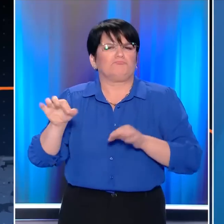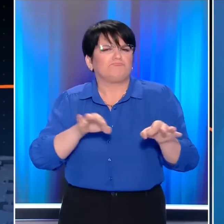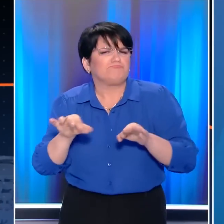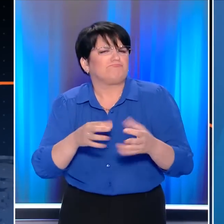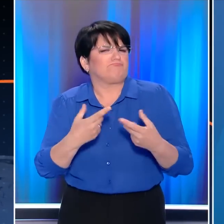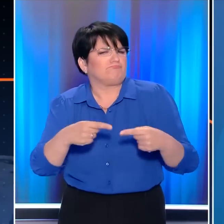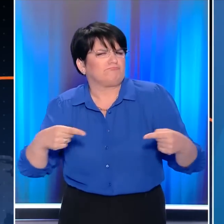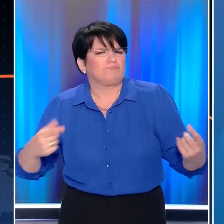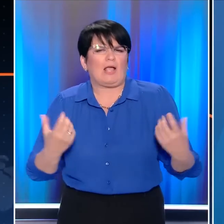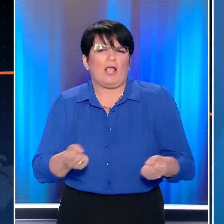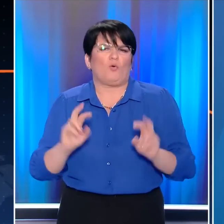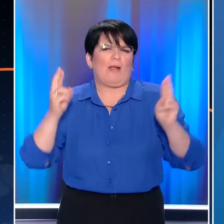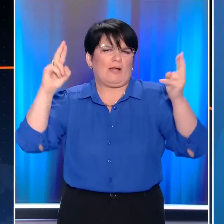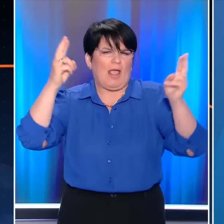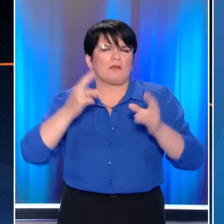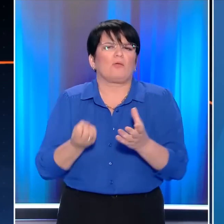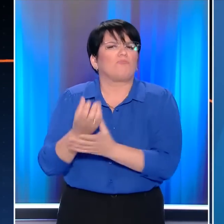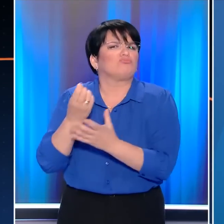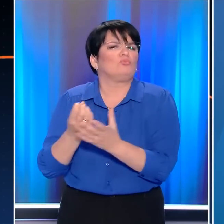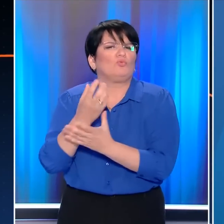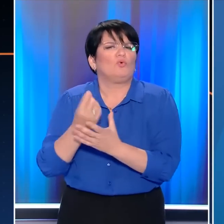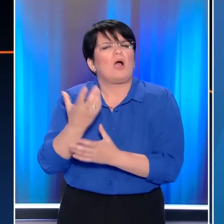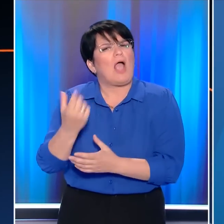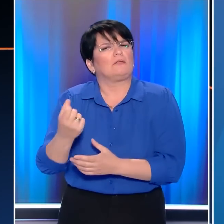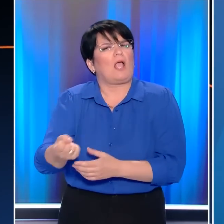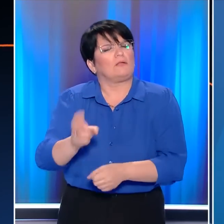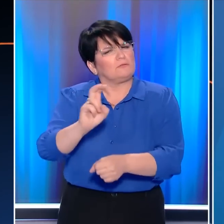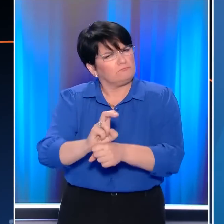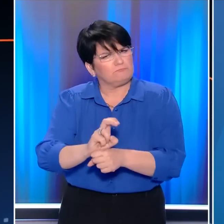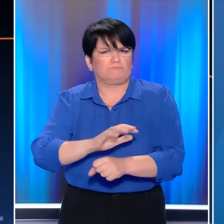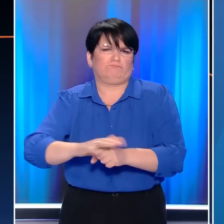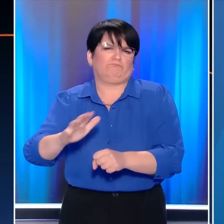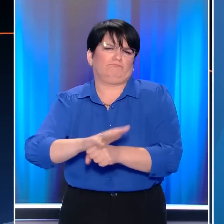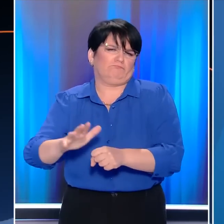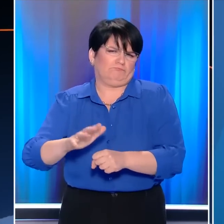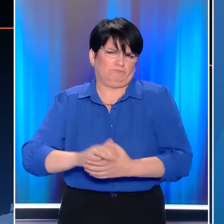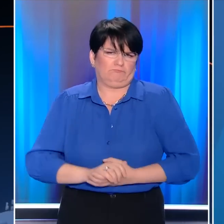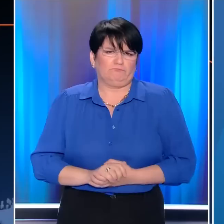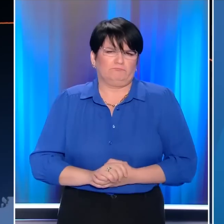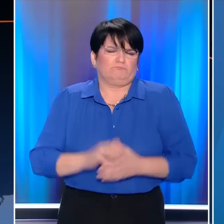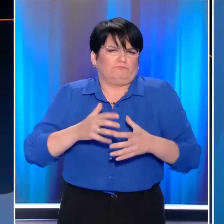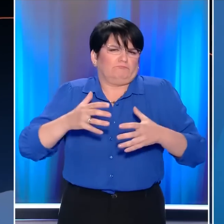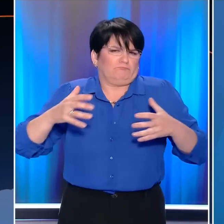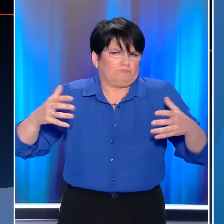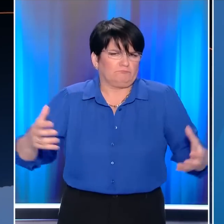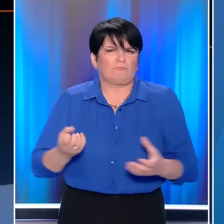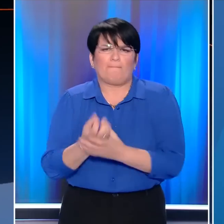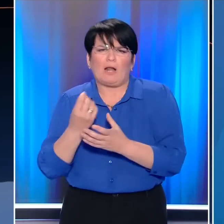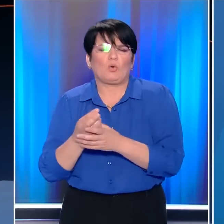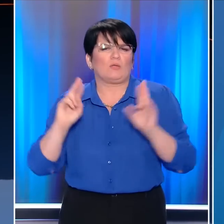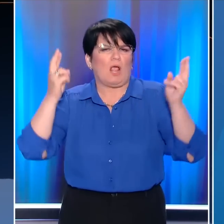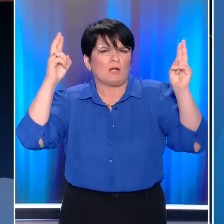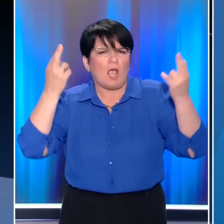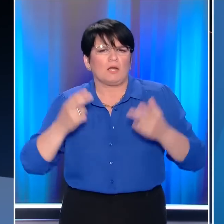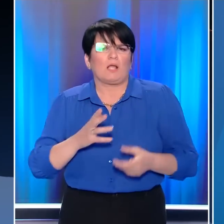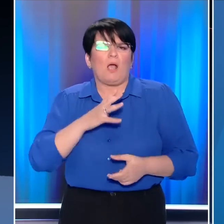έτσι ώστε να μπορούμε να παράγουμε ηλεκτρική ενέργεια και από άλλες πηγές. Να αυξήσουμε δηλαδή την παραγωγή ηλεκτρικής